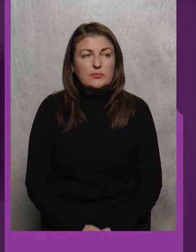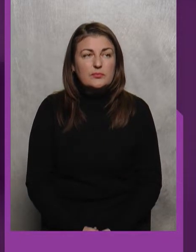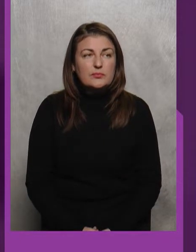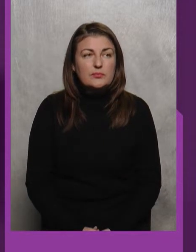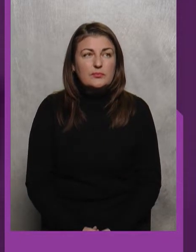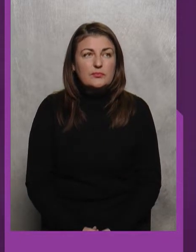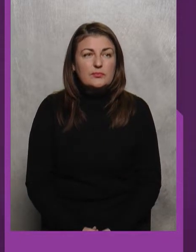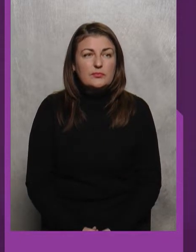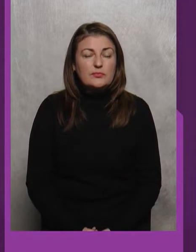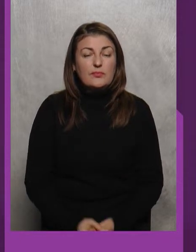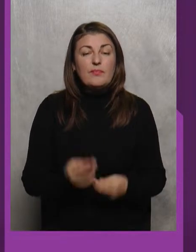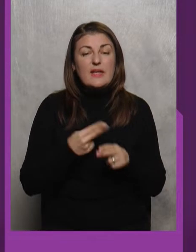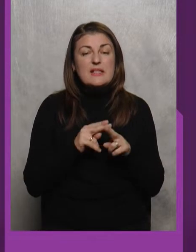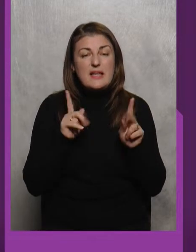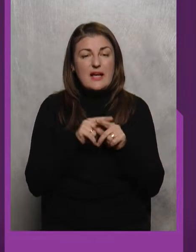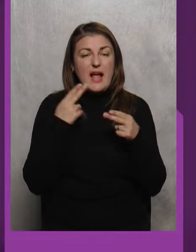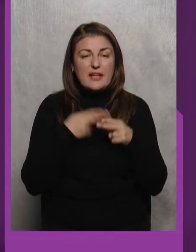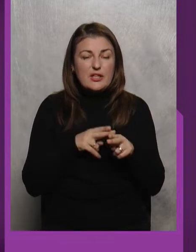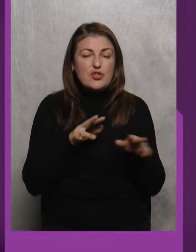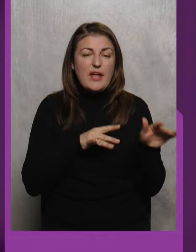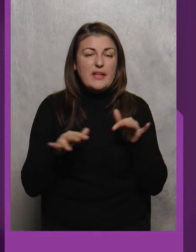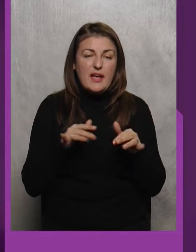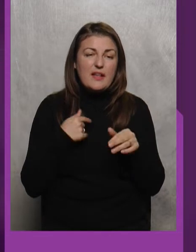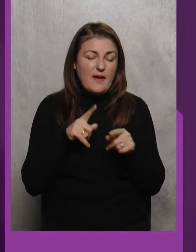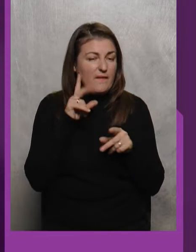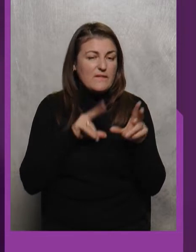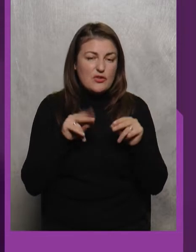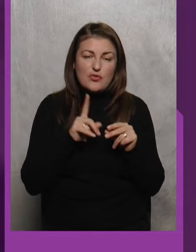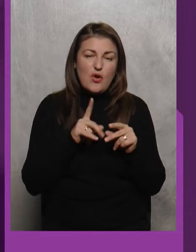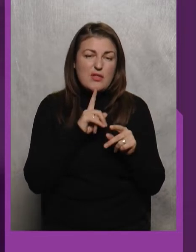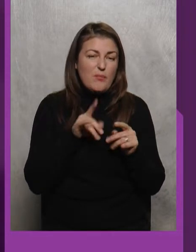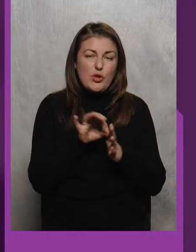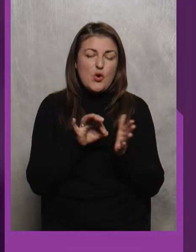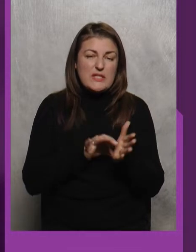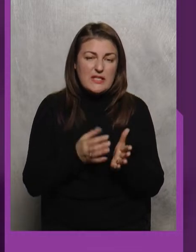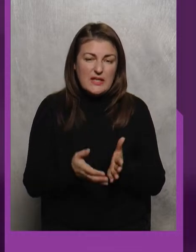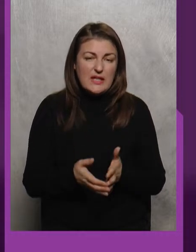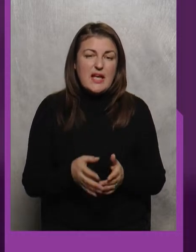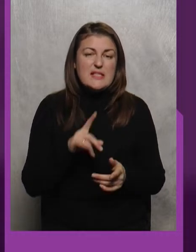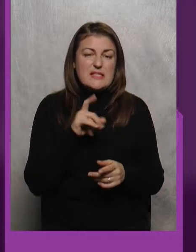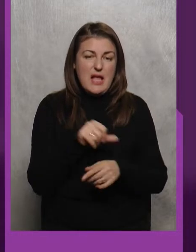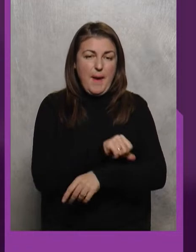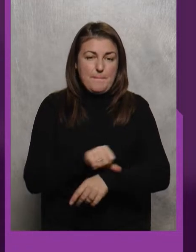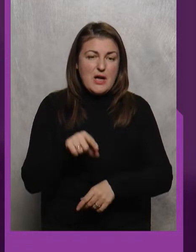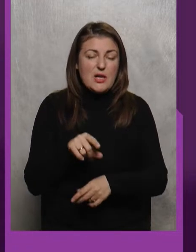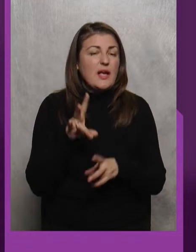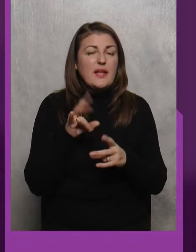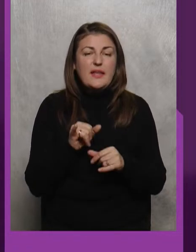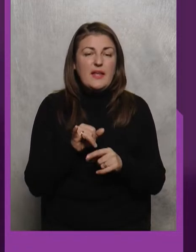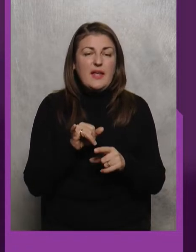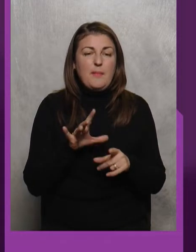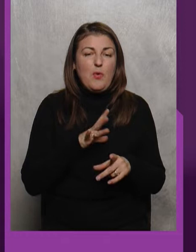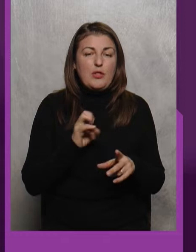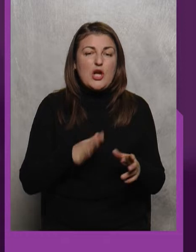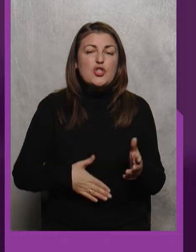Це Технічна Дія Так вважаю Вона Не буде Оцінена Тому що За межами Ні На Живот